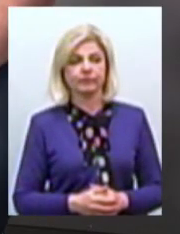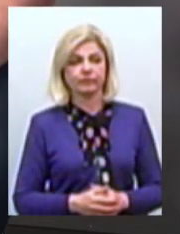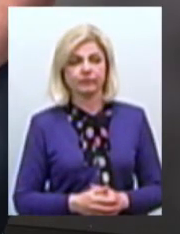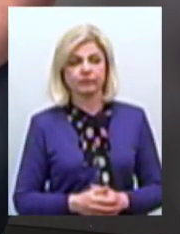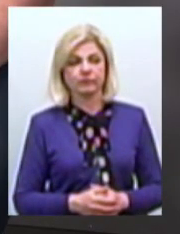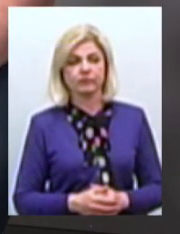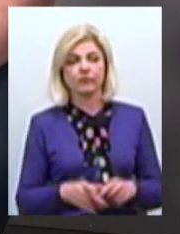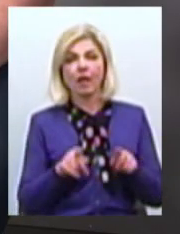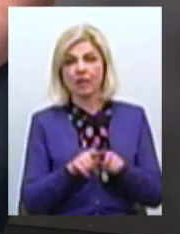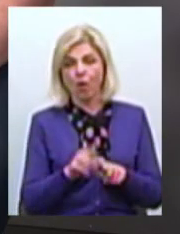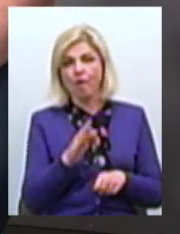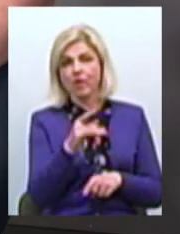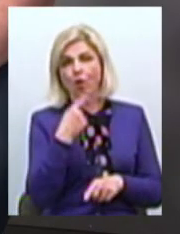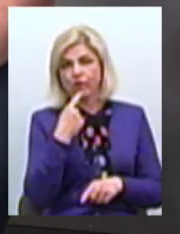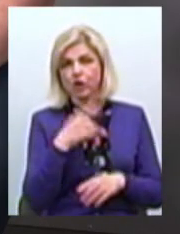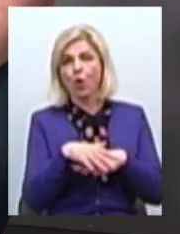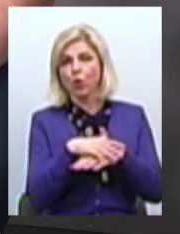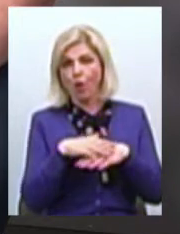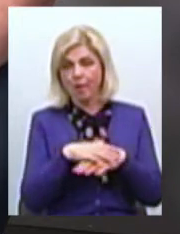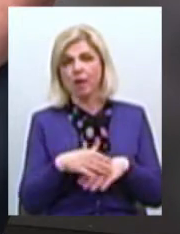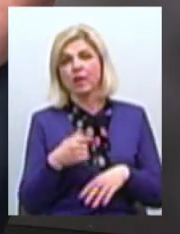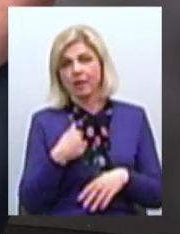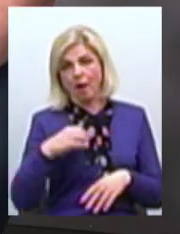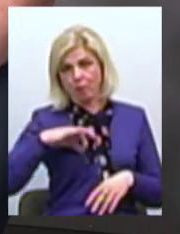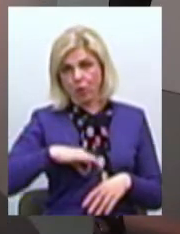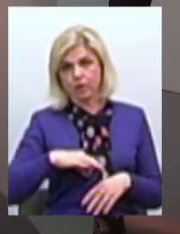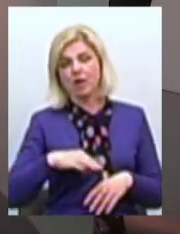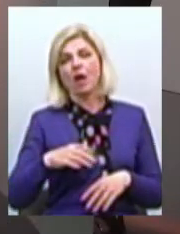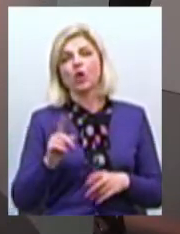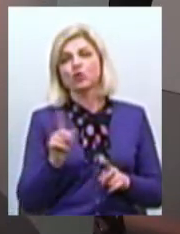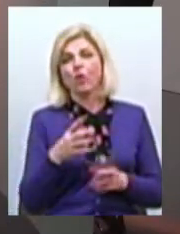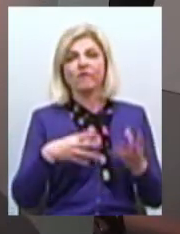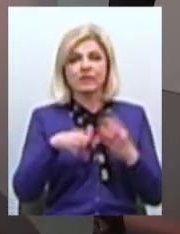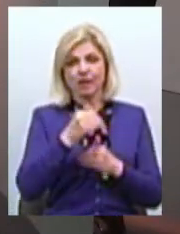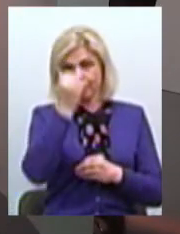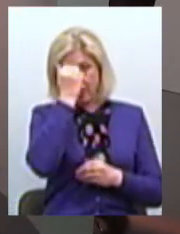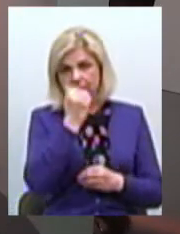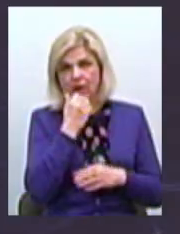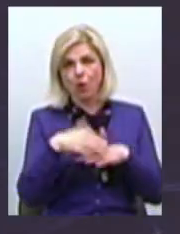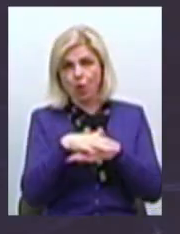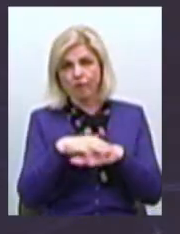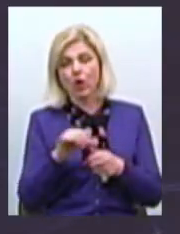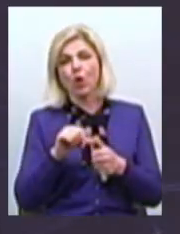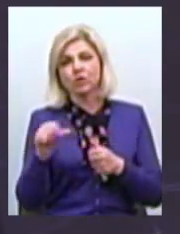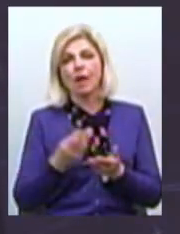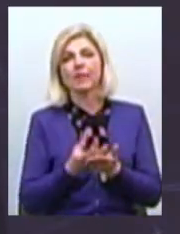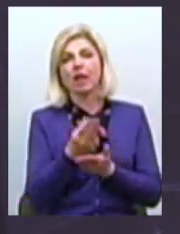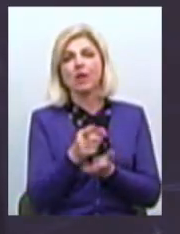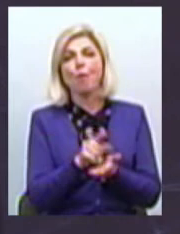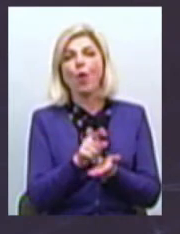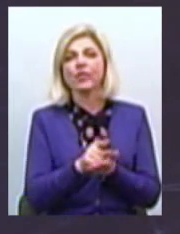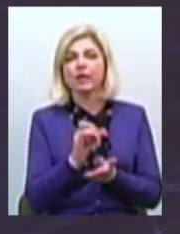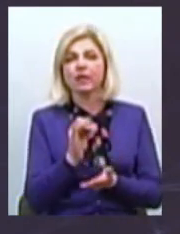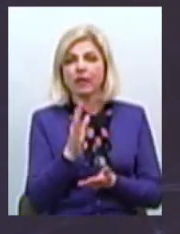Також ви кажете громади Я, користуючись нагоду, хотіла подякувати всім громадам Особливо платникам податків Миколаївщини за те, що